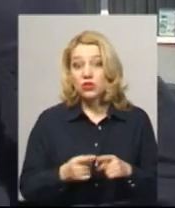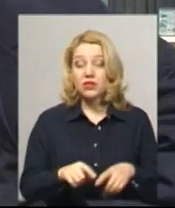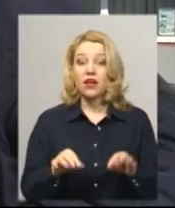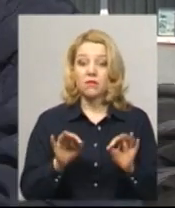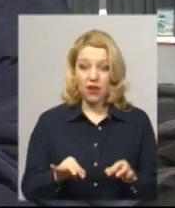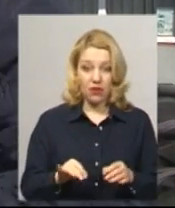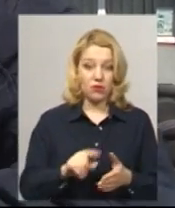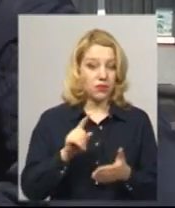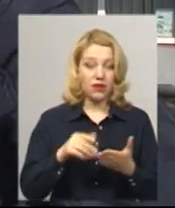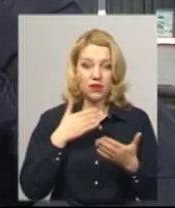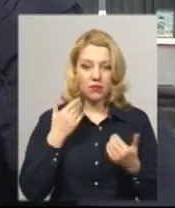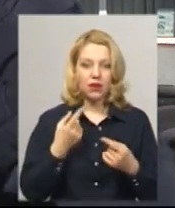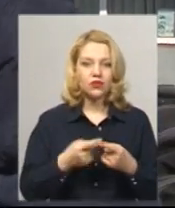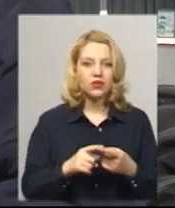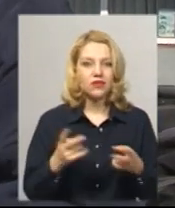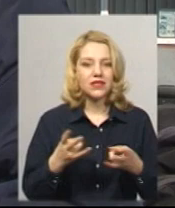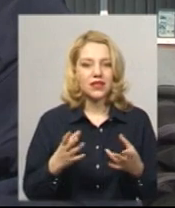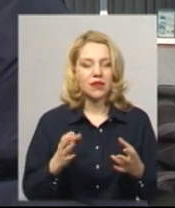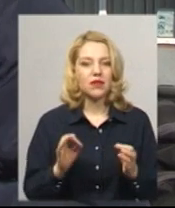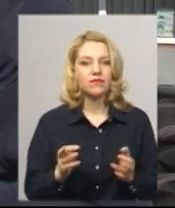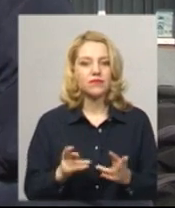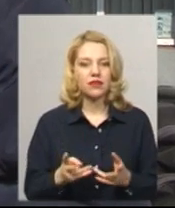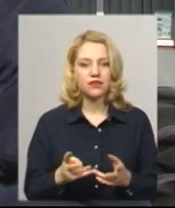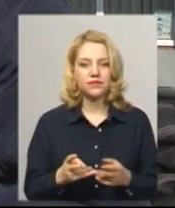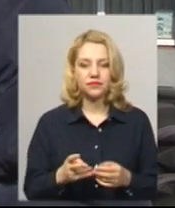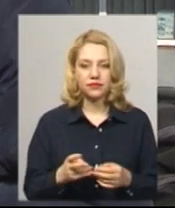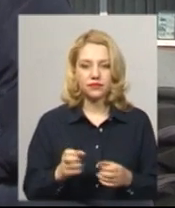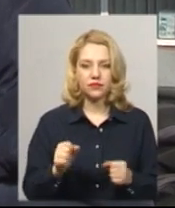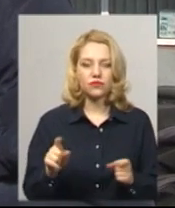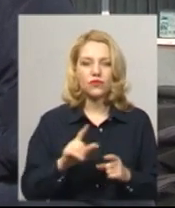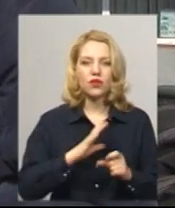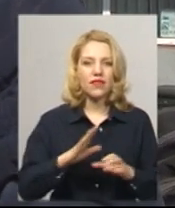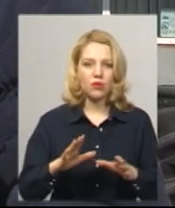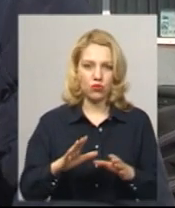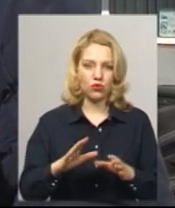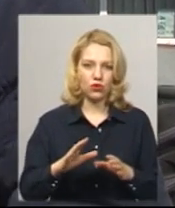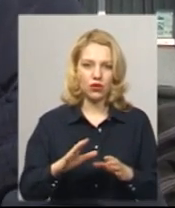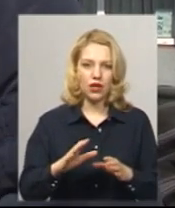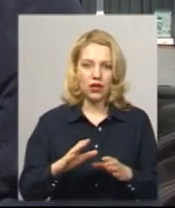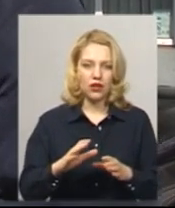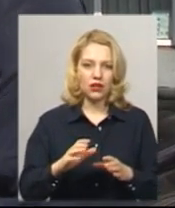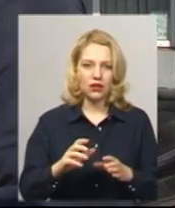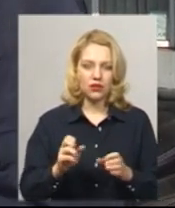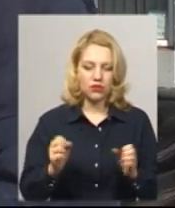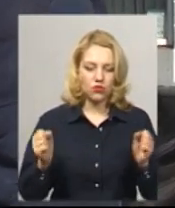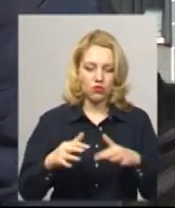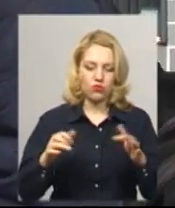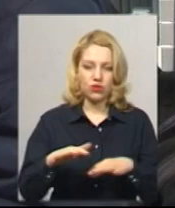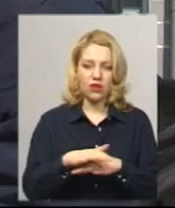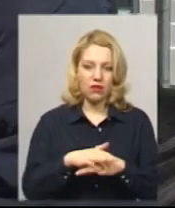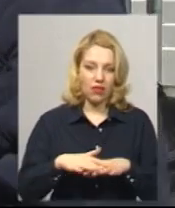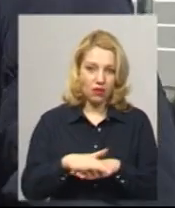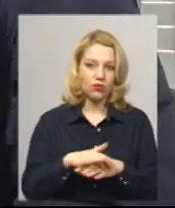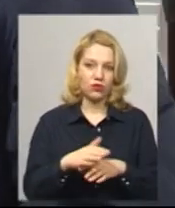немає. Діло в тому, що треба це все, ну, щоб не було скупчення народу. Бережану Бог береже, кажуть. Воно все нормально.